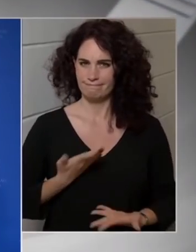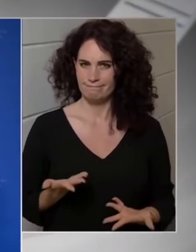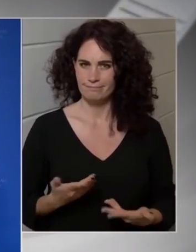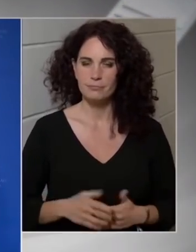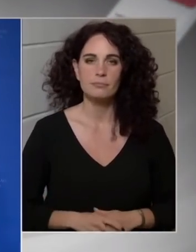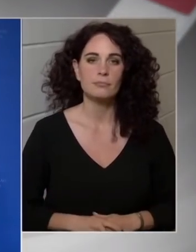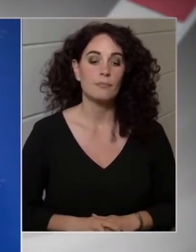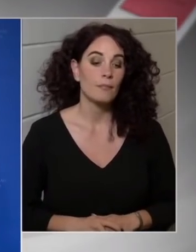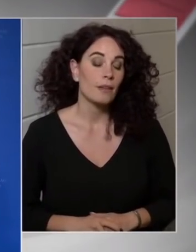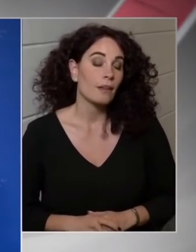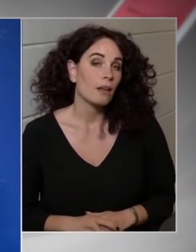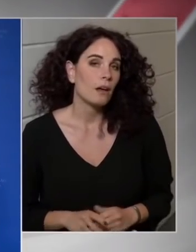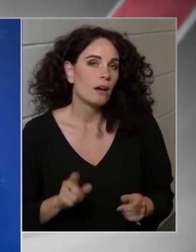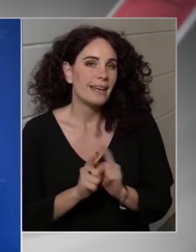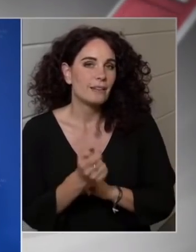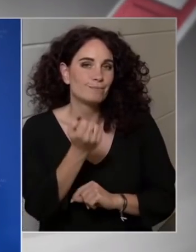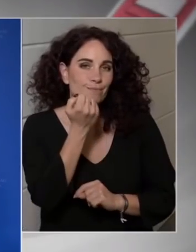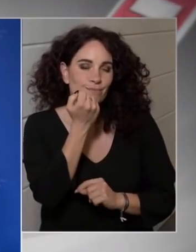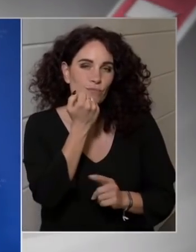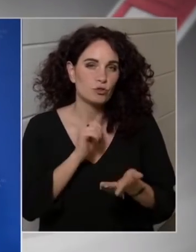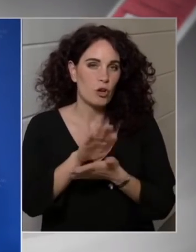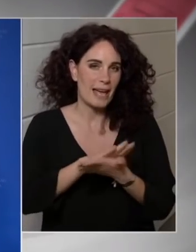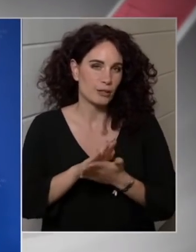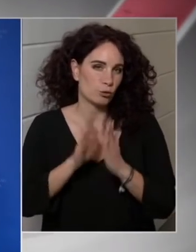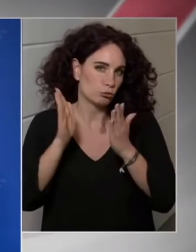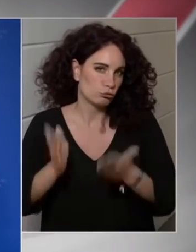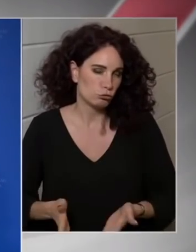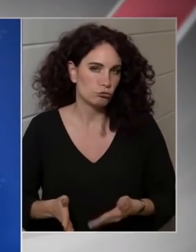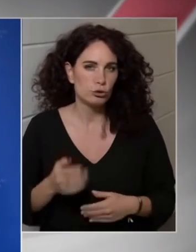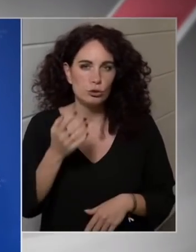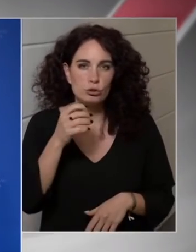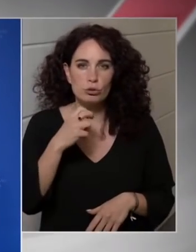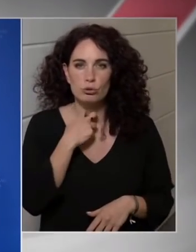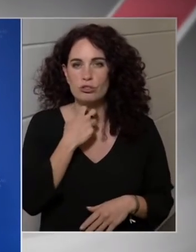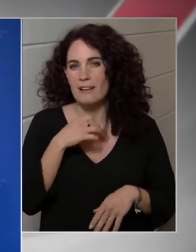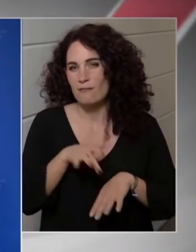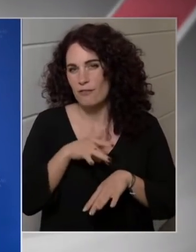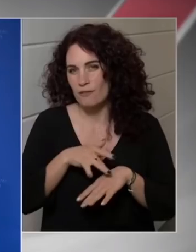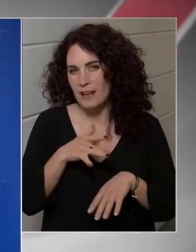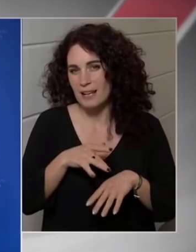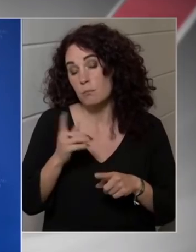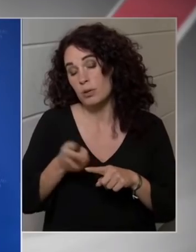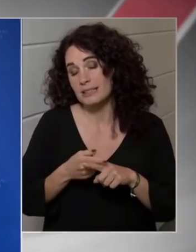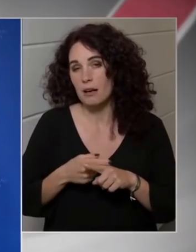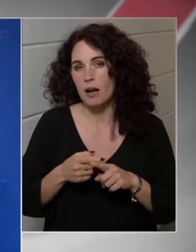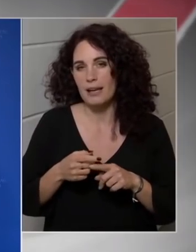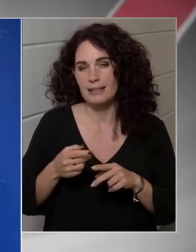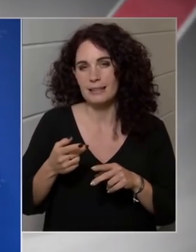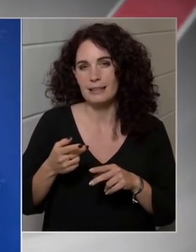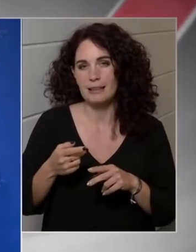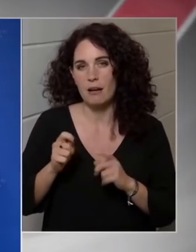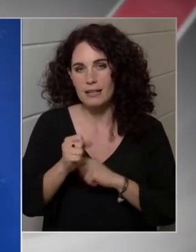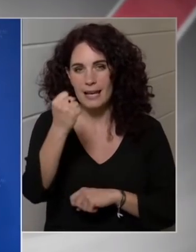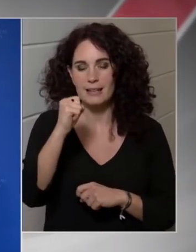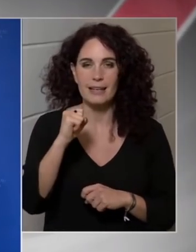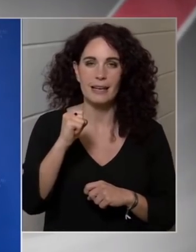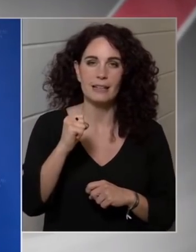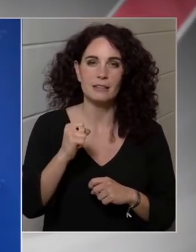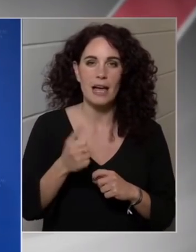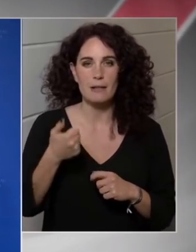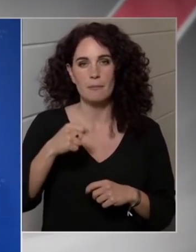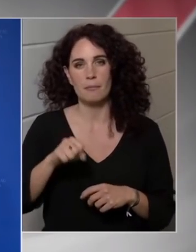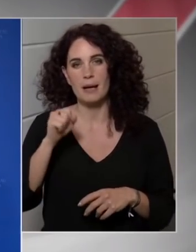Sajátosnak tartjuk. Tehát, hogy az a Gyurcsány Ferenc, aki mégiscsak politikai karrierjét az egypárti diktatúra, ifjúsági szervezetének